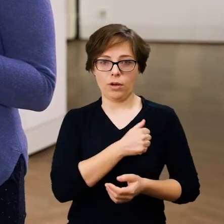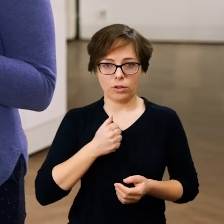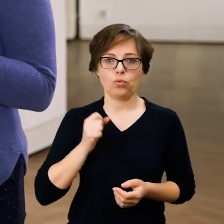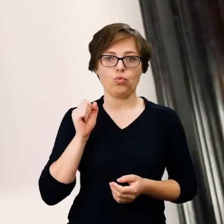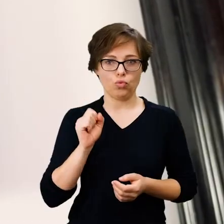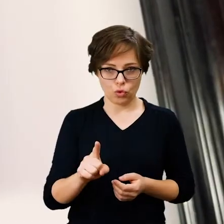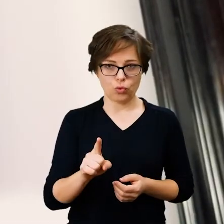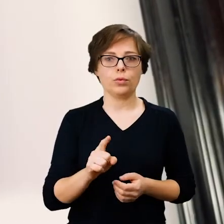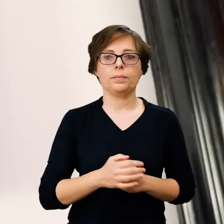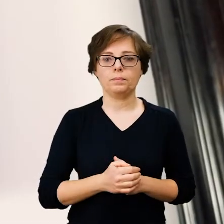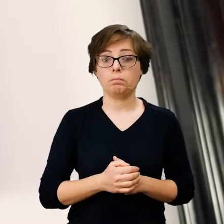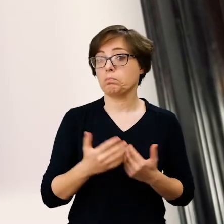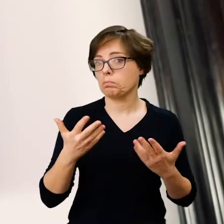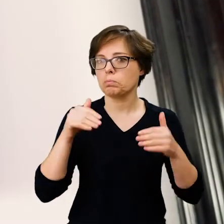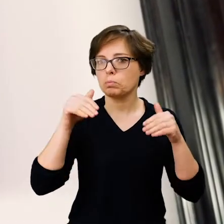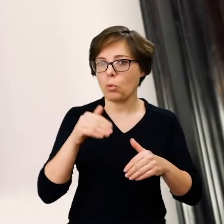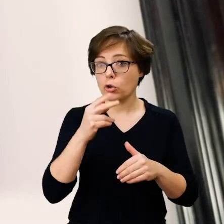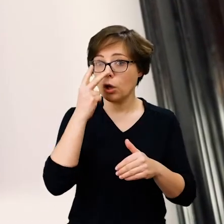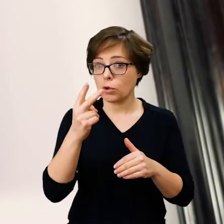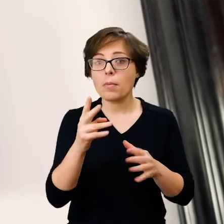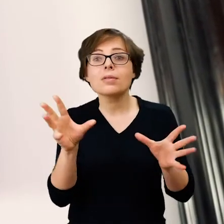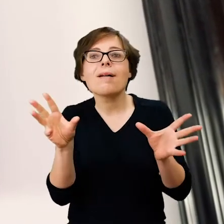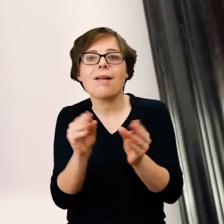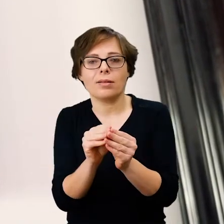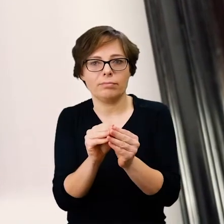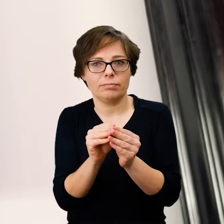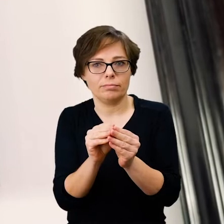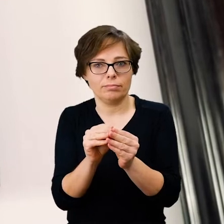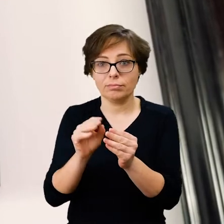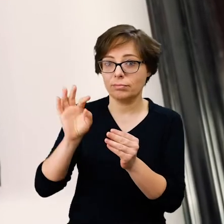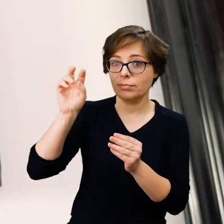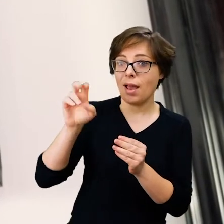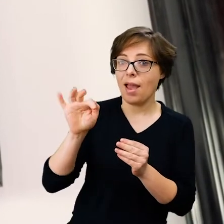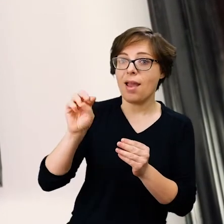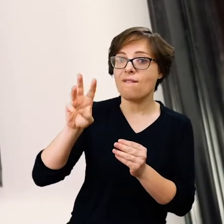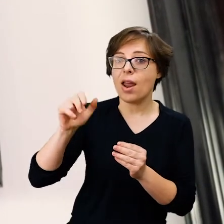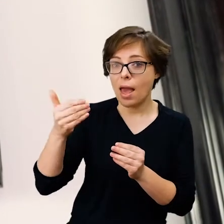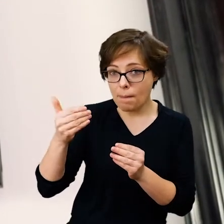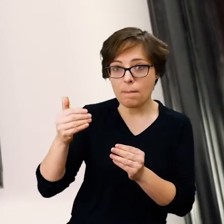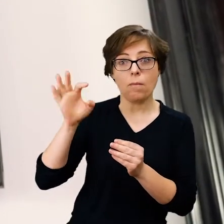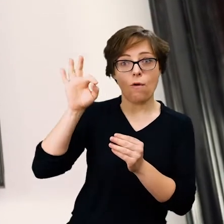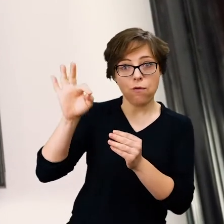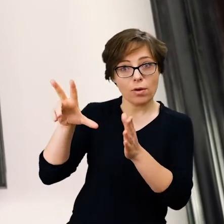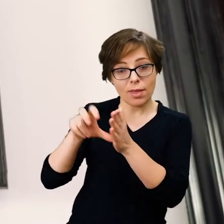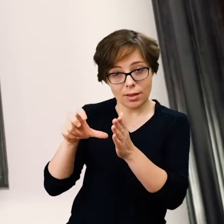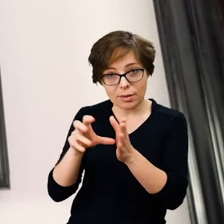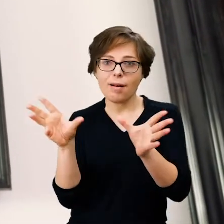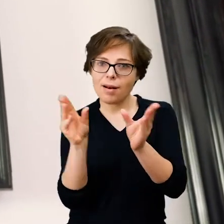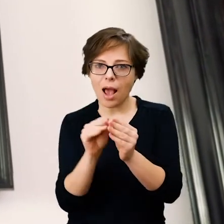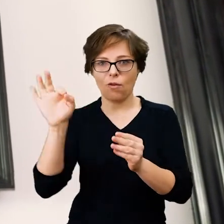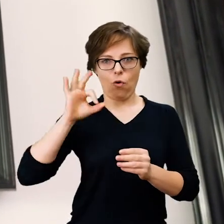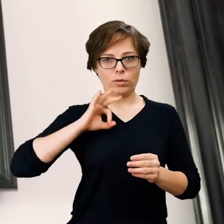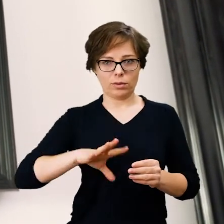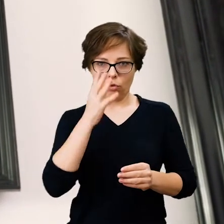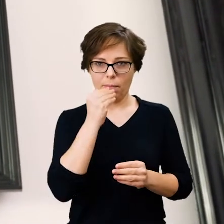Narodowego. Możemy zobaczyć je razem z deserem Wilma Hedy. I kiedy